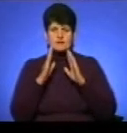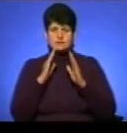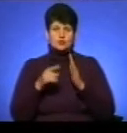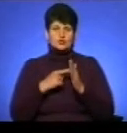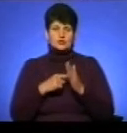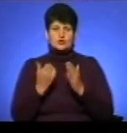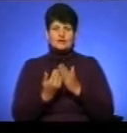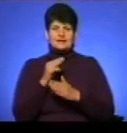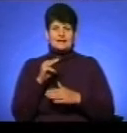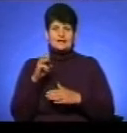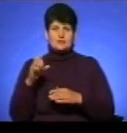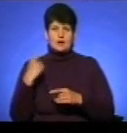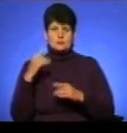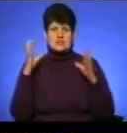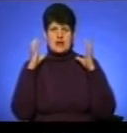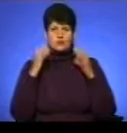Новини ТТБ, обласне радіо.